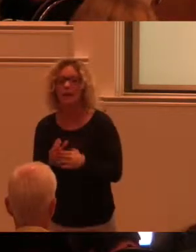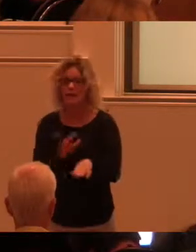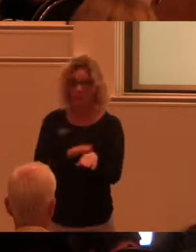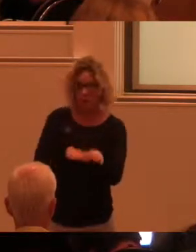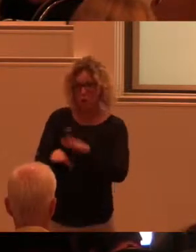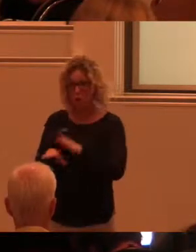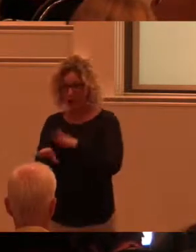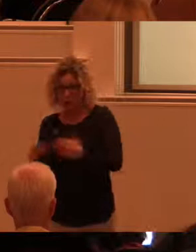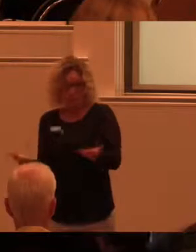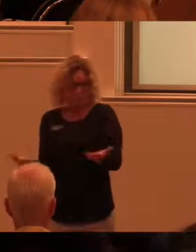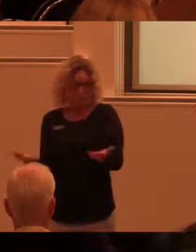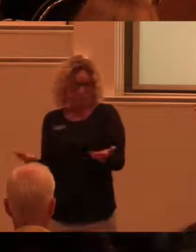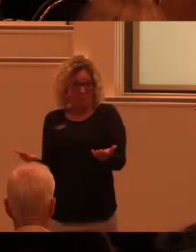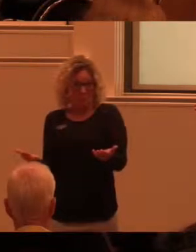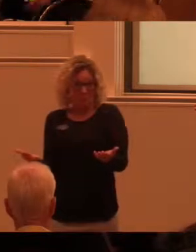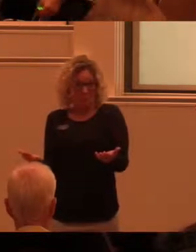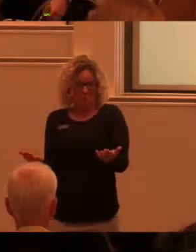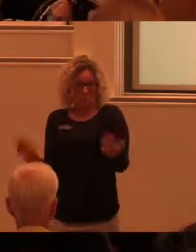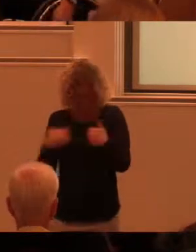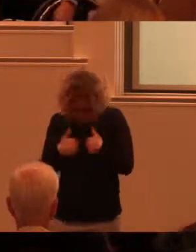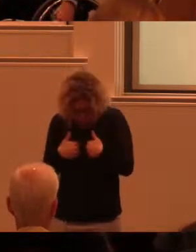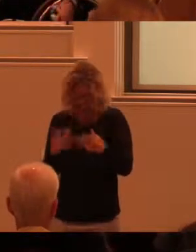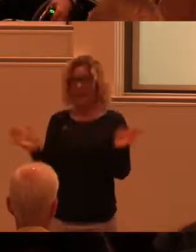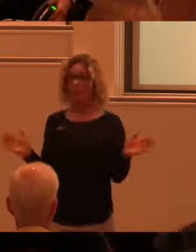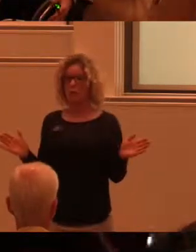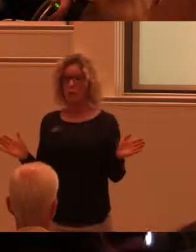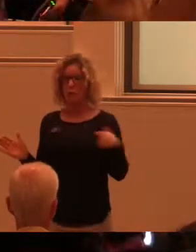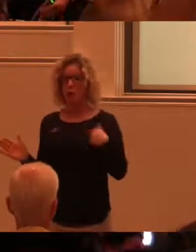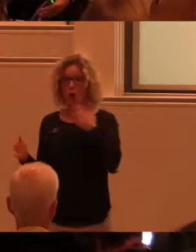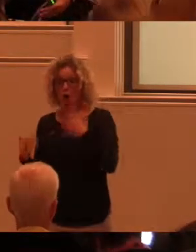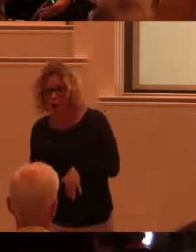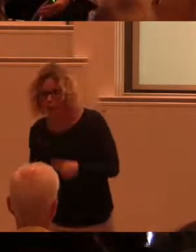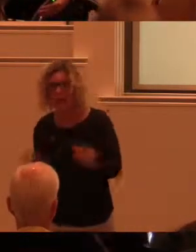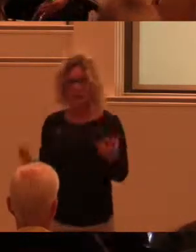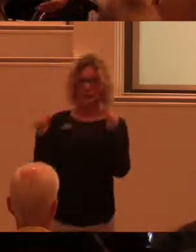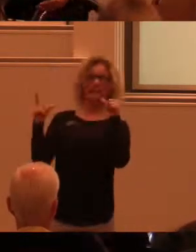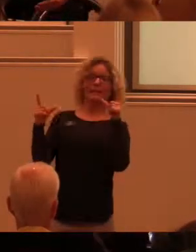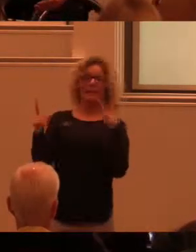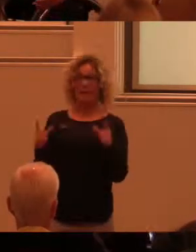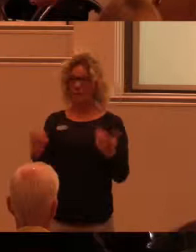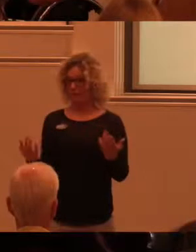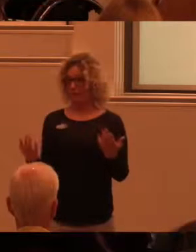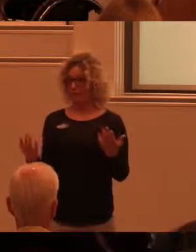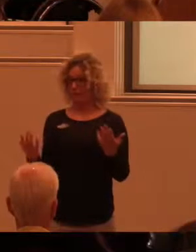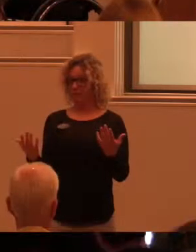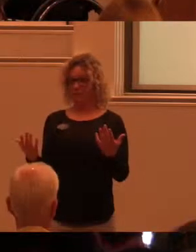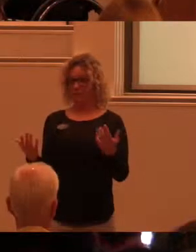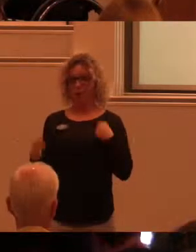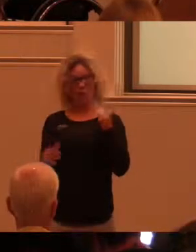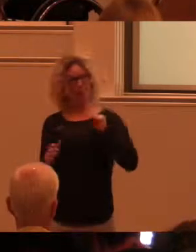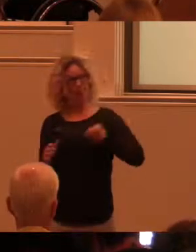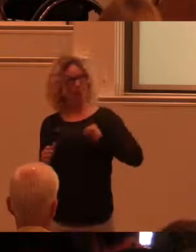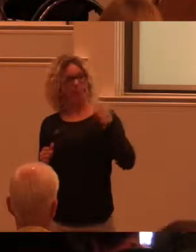högerhänta. Om vi är introverta eller extroverta. Om vi blir trötta snabbt eller om vi är mer